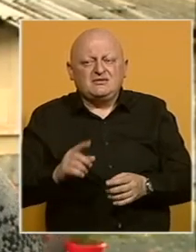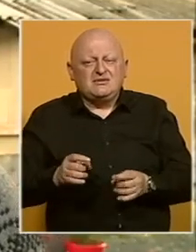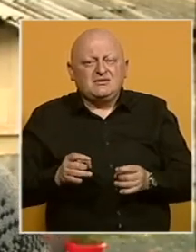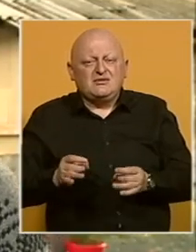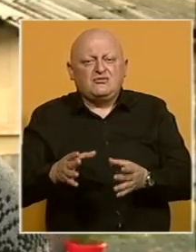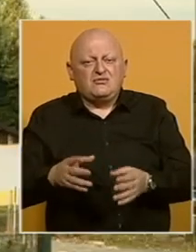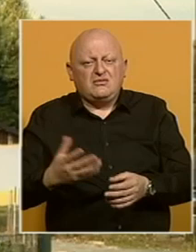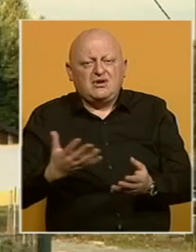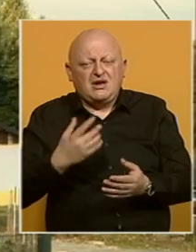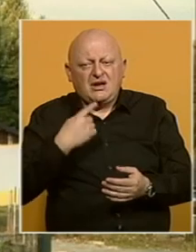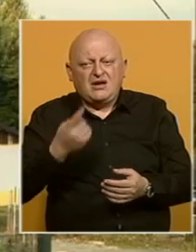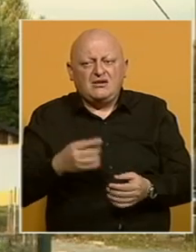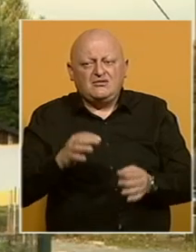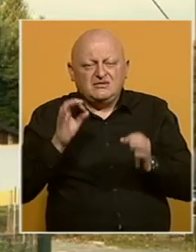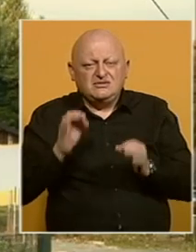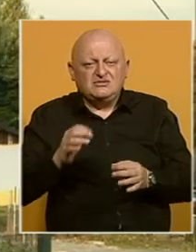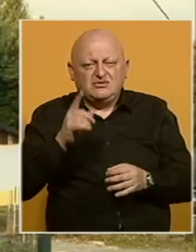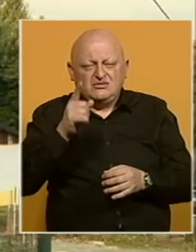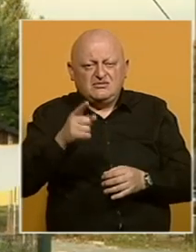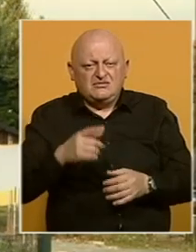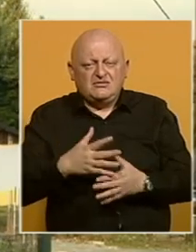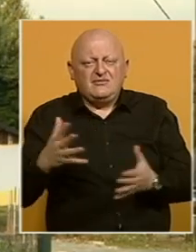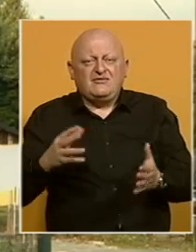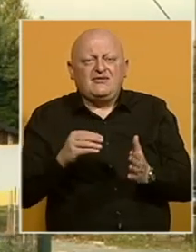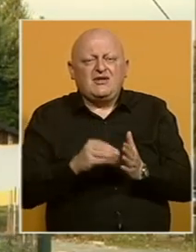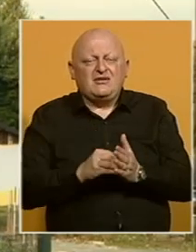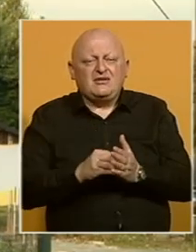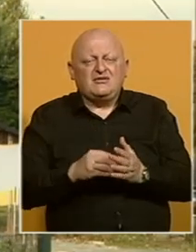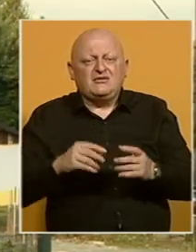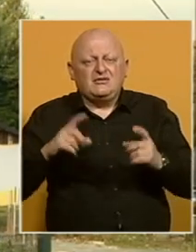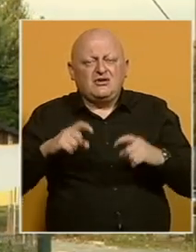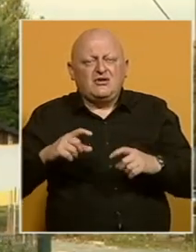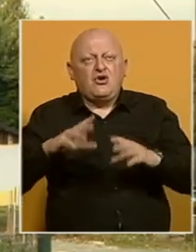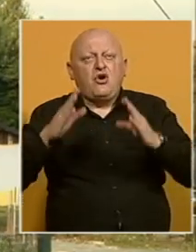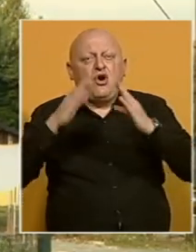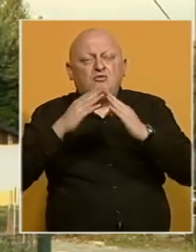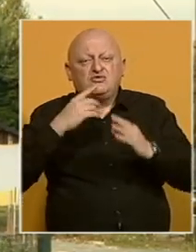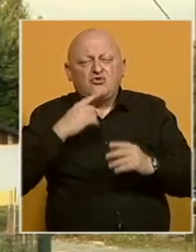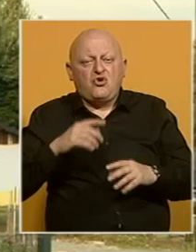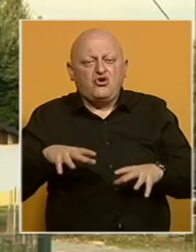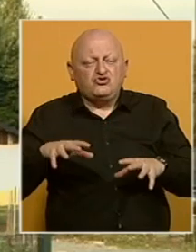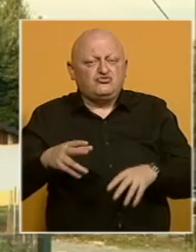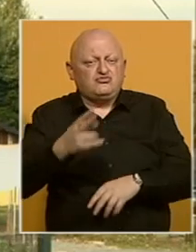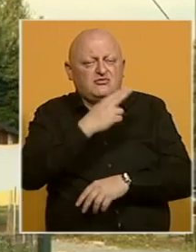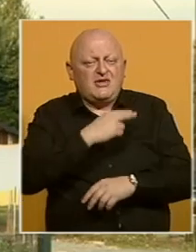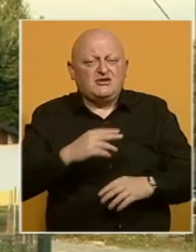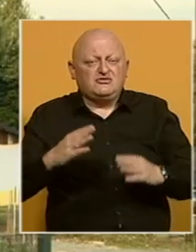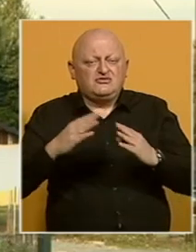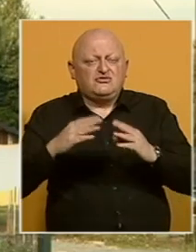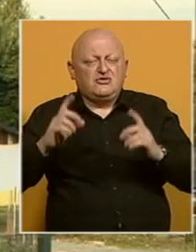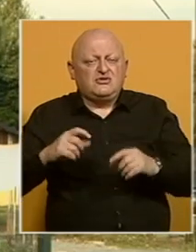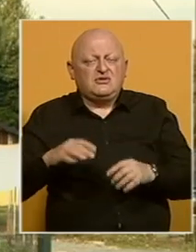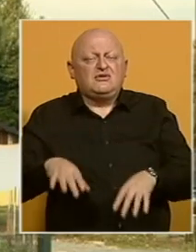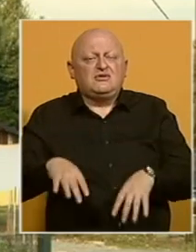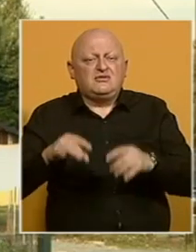testi što kažu nove. Siguran sam u tome da ćemo veliki broj objekata koji su vlasništvo Roma, de facto,